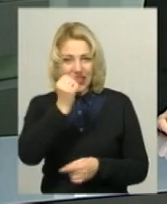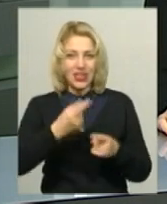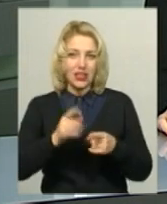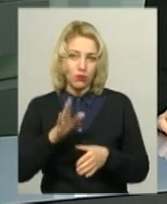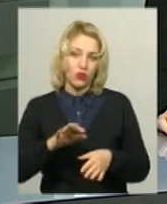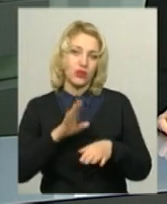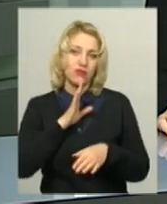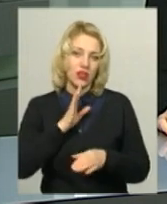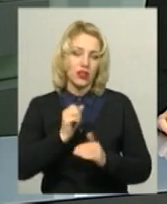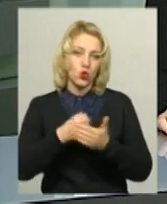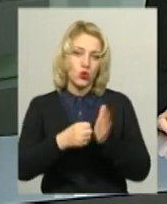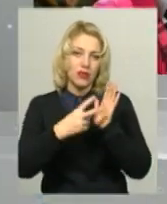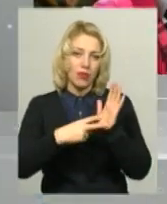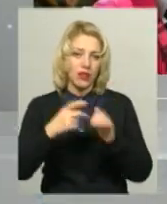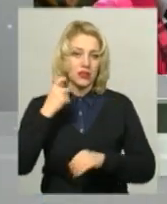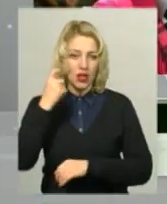віком до 17 років.